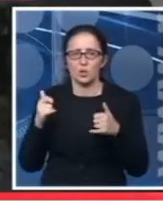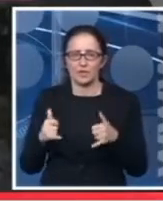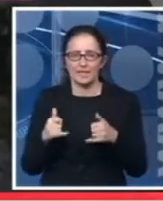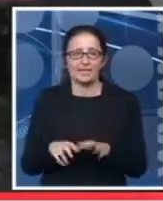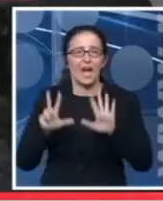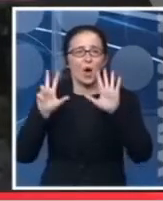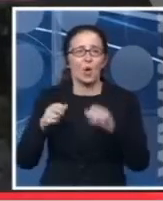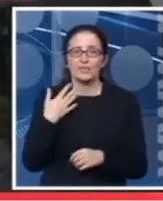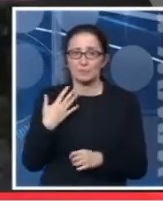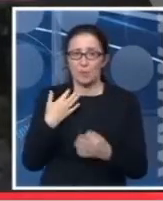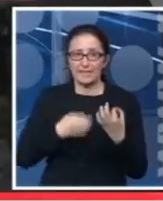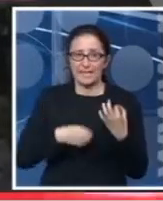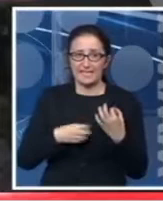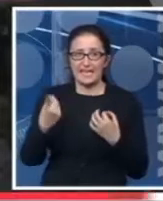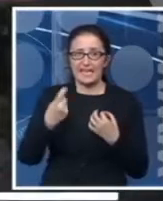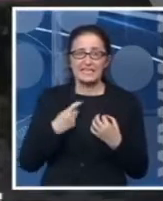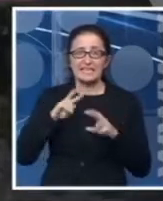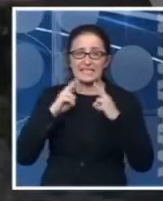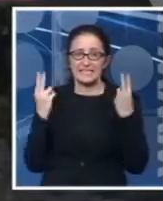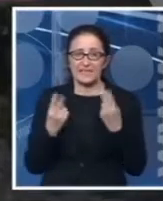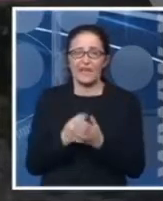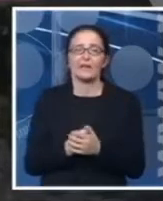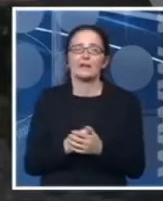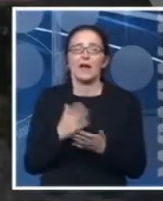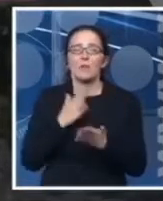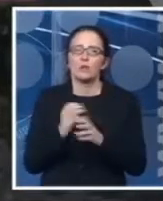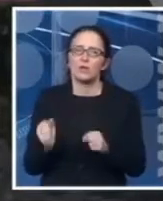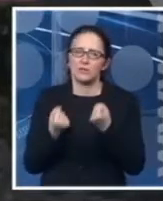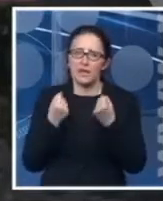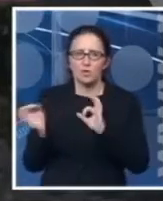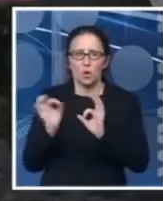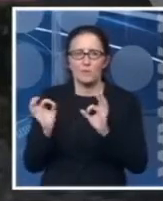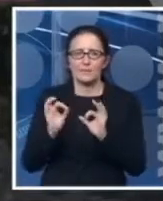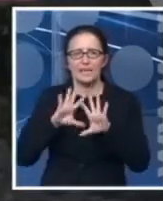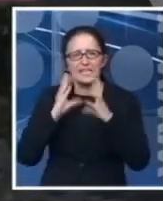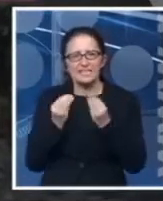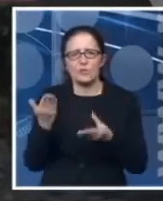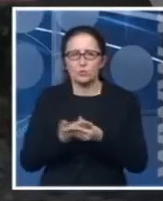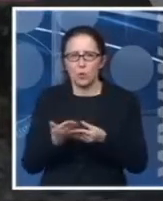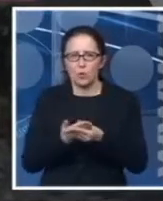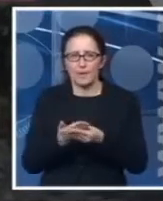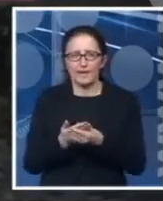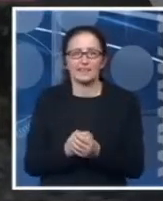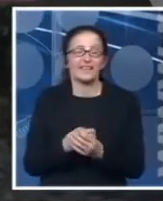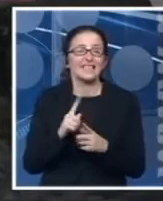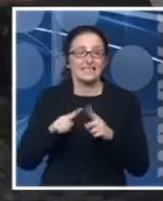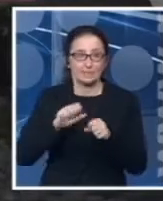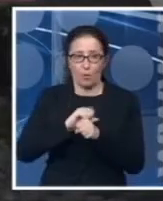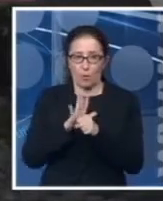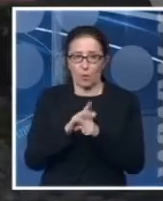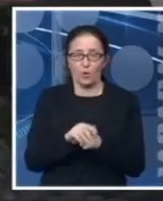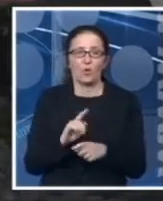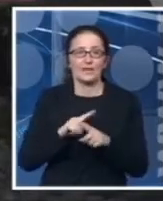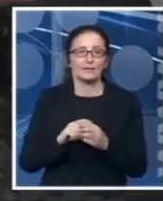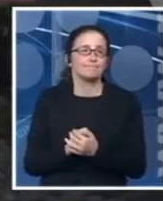ovde 850 muzičara iz svih delova sveta i bilo je zaista komplikovano obezbediti svu dokumentaciju u vreme korone za